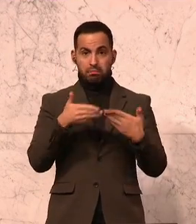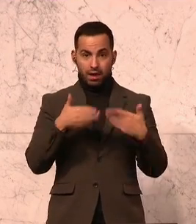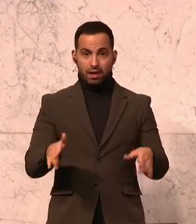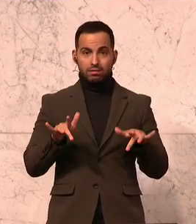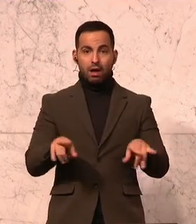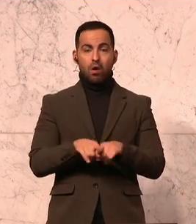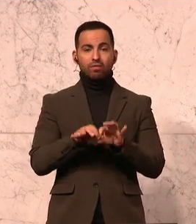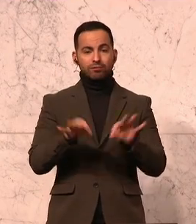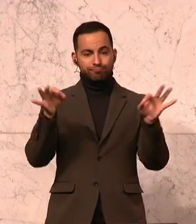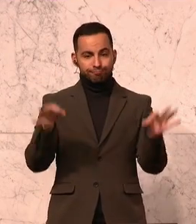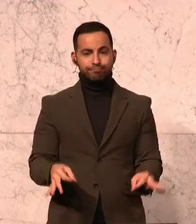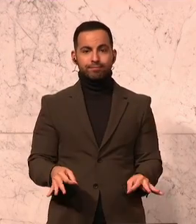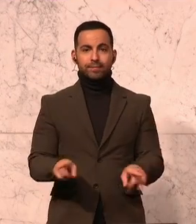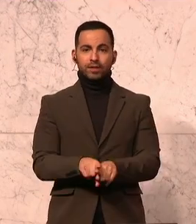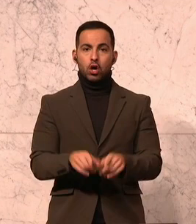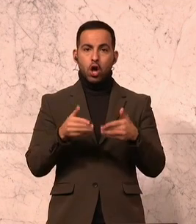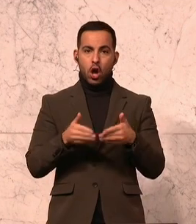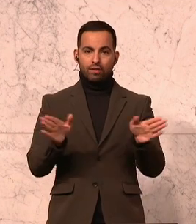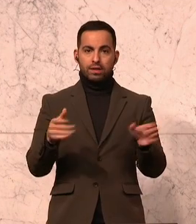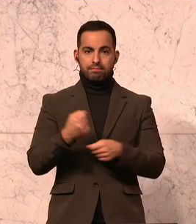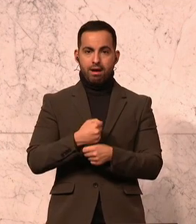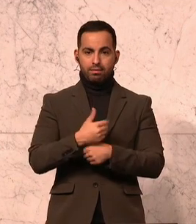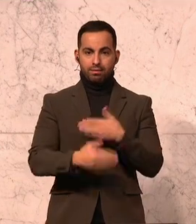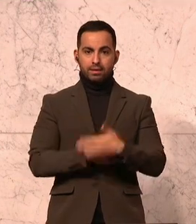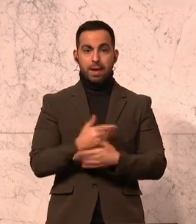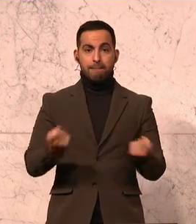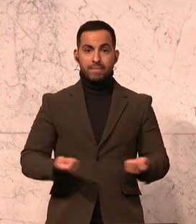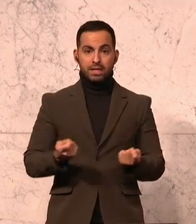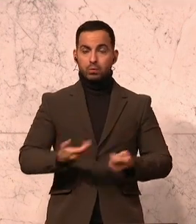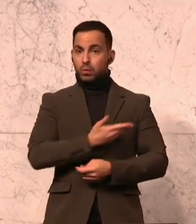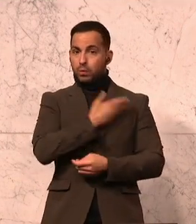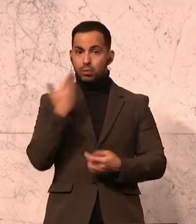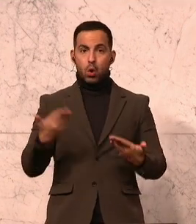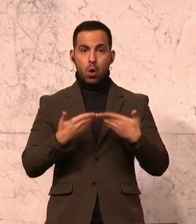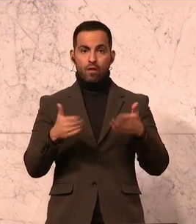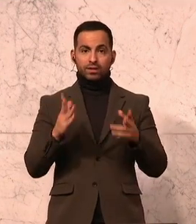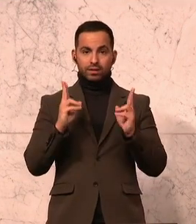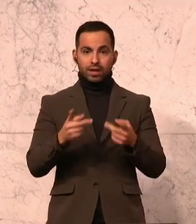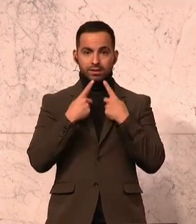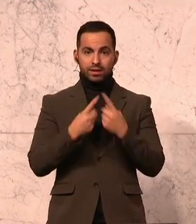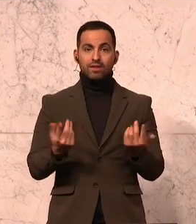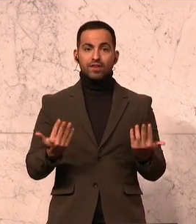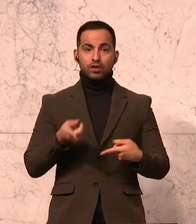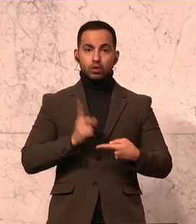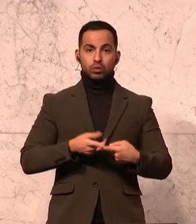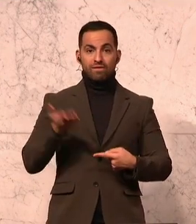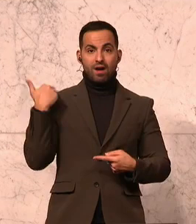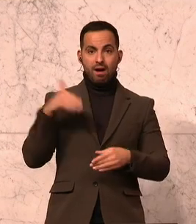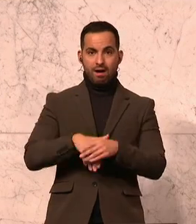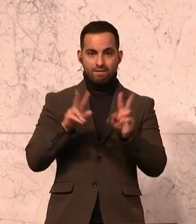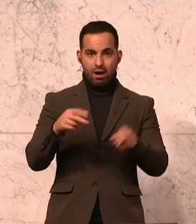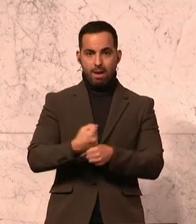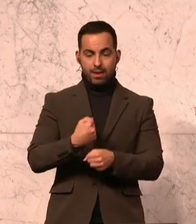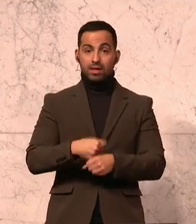dass das auch tatsächlich öffentlich gemacht wird. Dass Betriebe nicht öffentlich sagen müssen, wie viele Stunden tatsächlich gearbeitet werden.